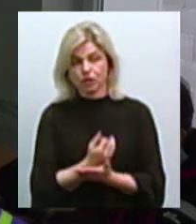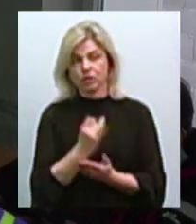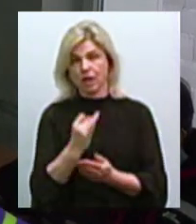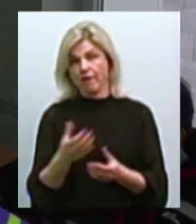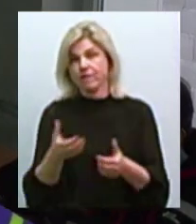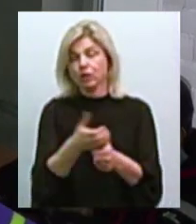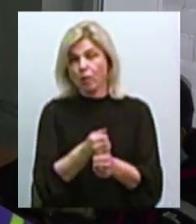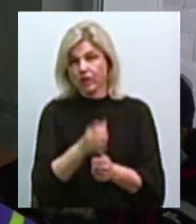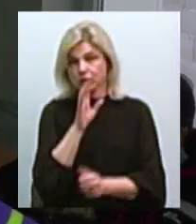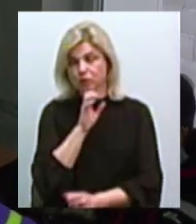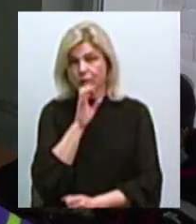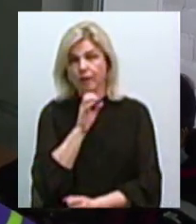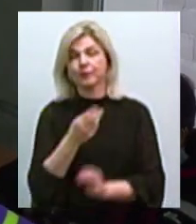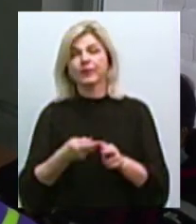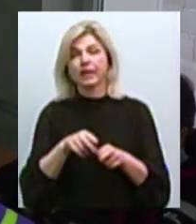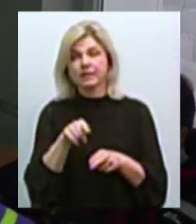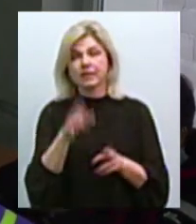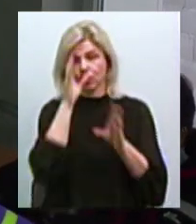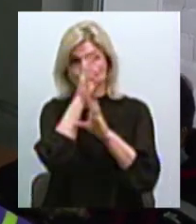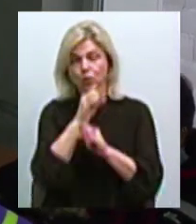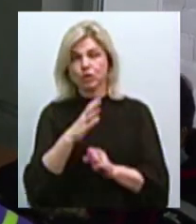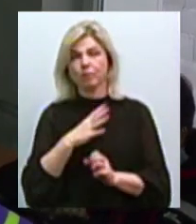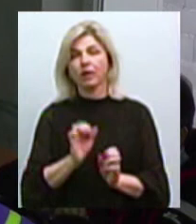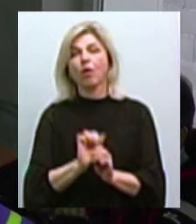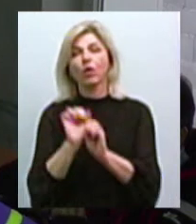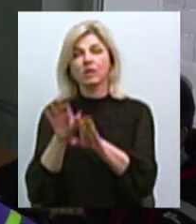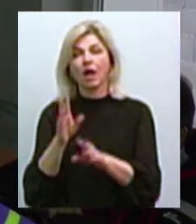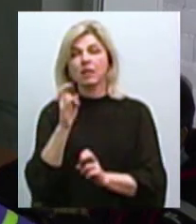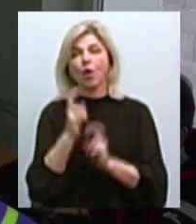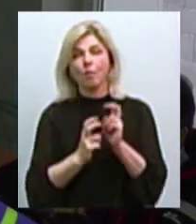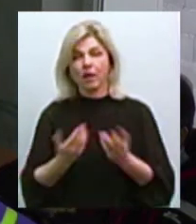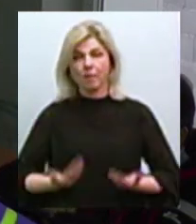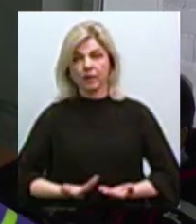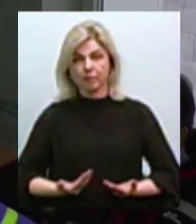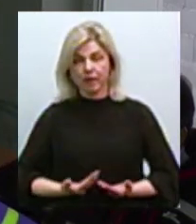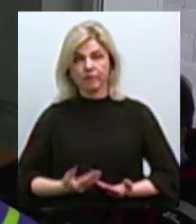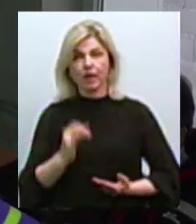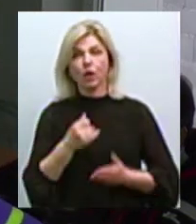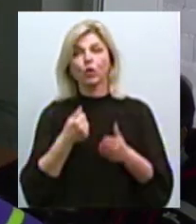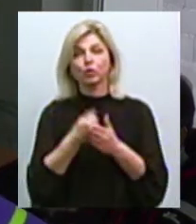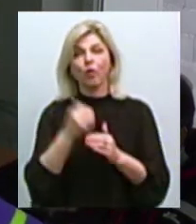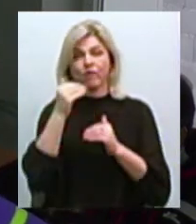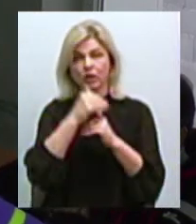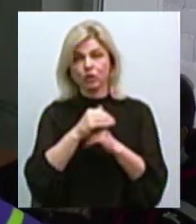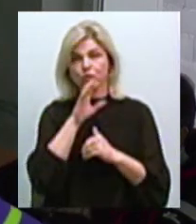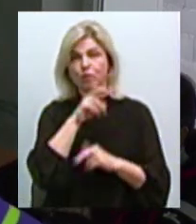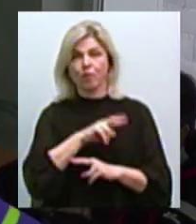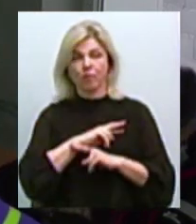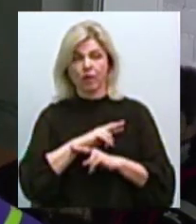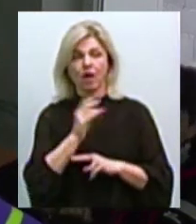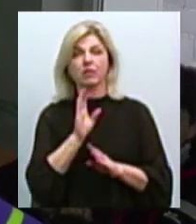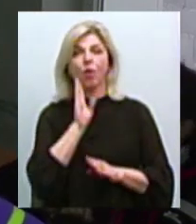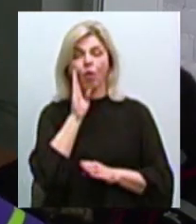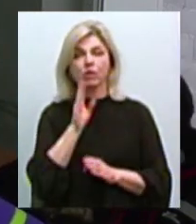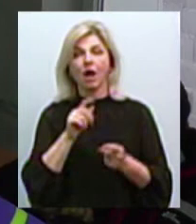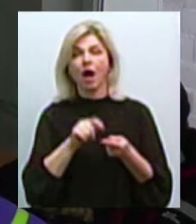Цієї ж ночі вона була поміщена на комунальному підприємстві в ізоляторі. І тої ночі вона померла. На ранок був зроблений аналіз,